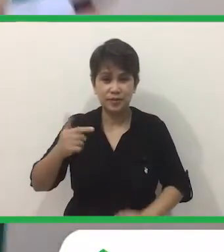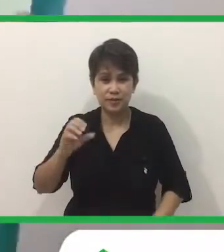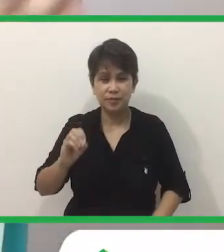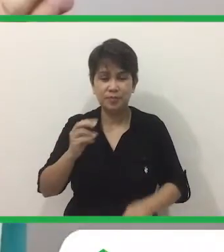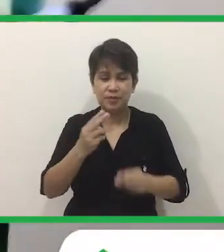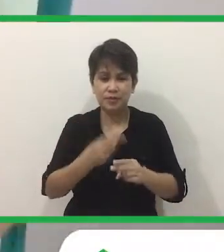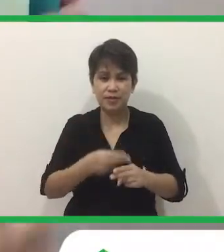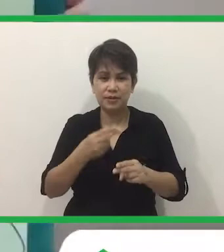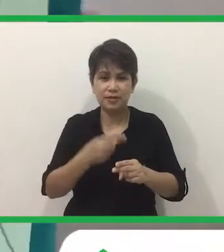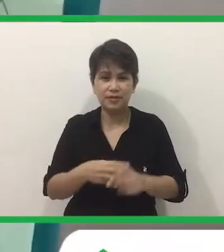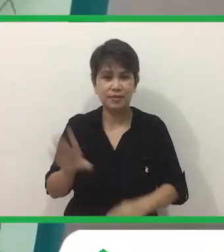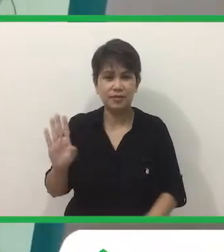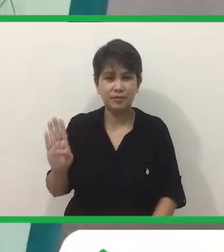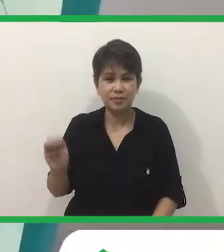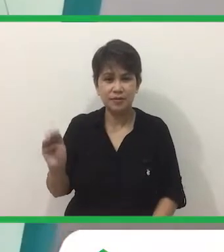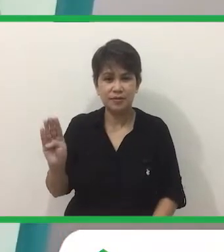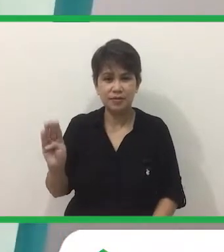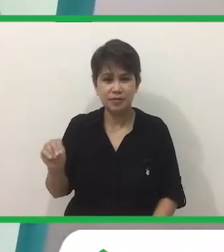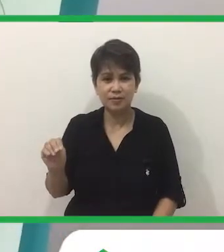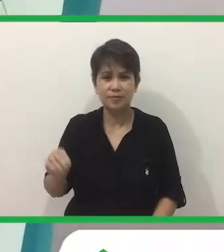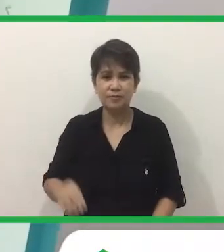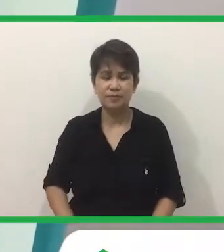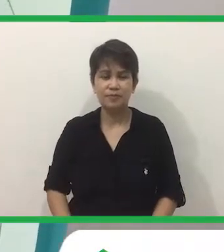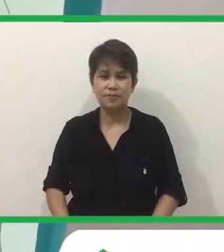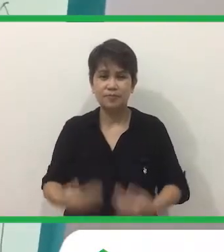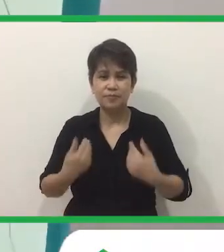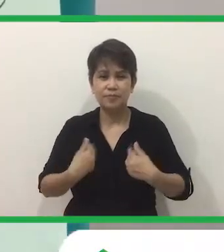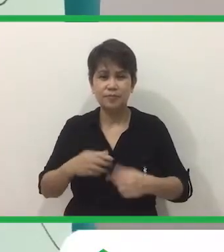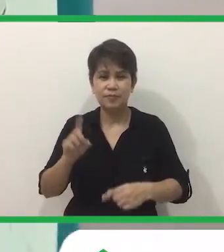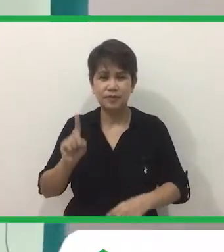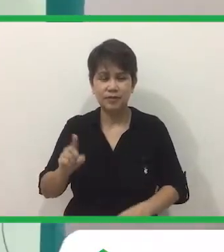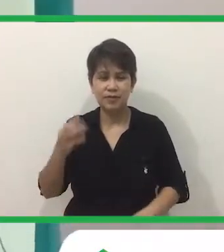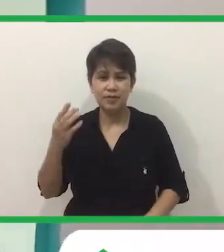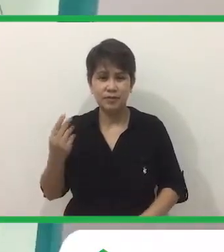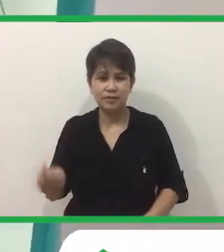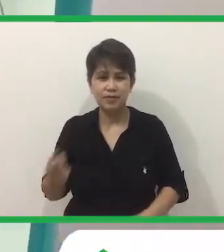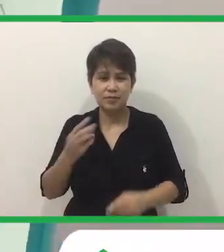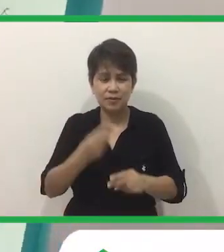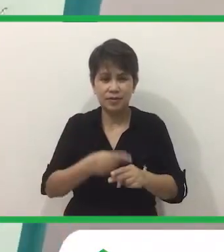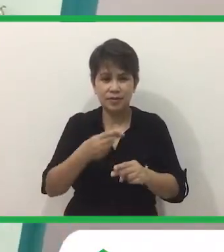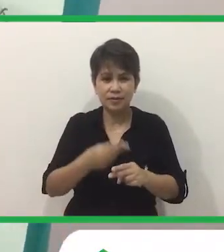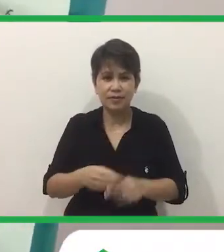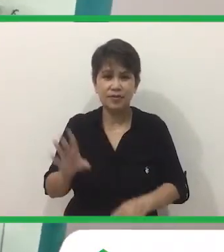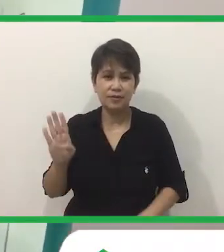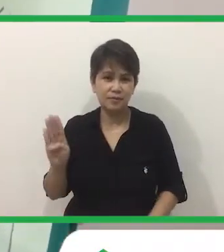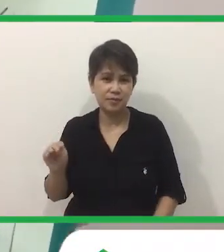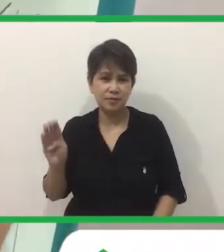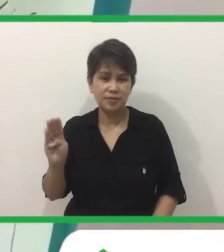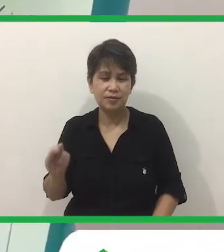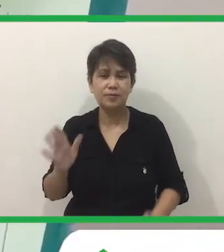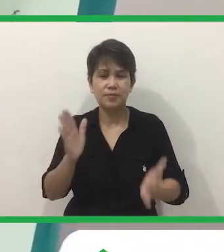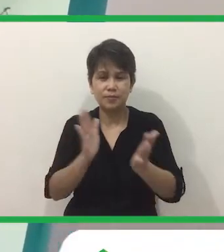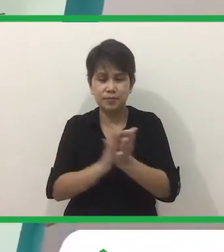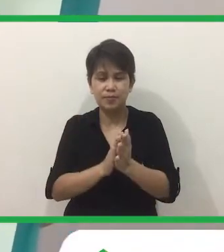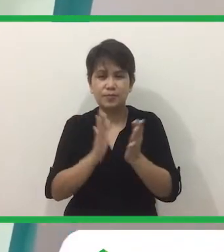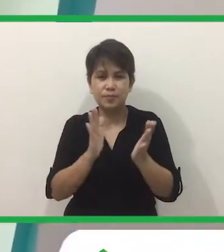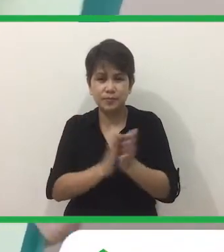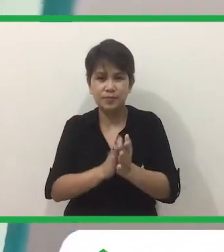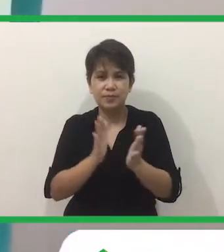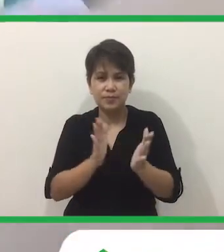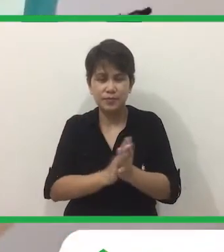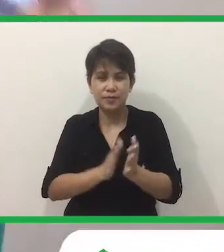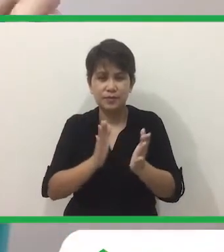G-O Pangalan niya ay Bingo Meron akong isang aso Pangalan niya ay